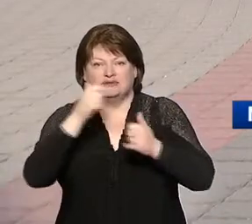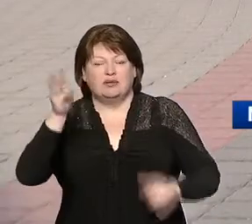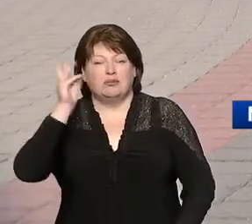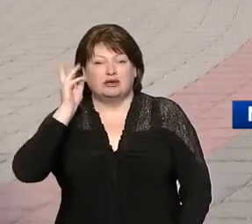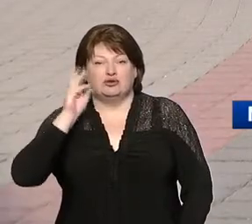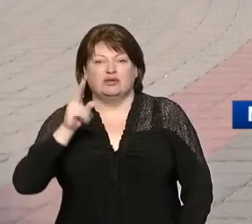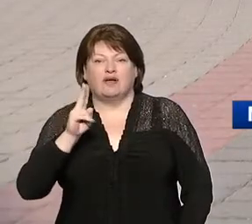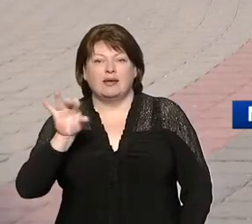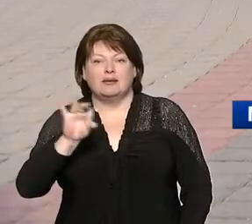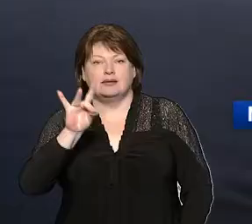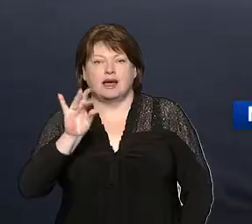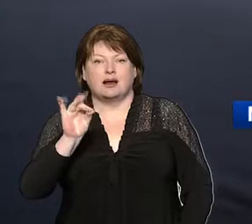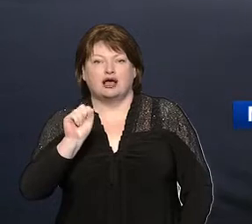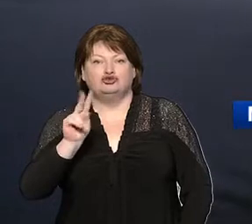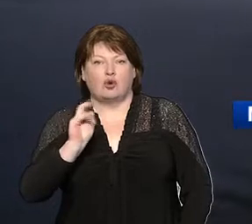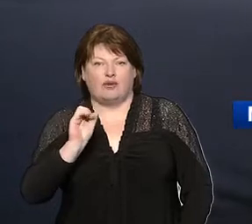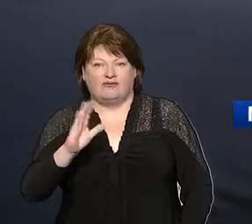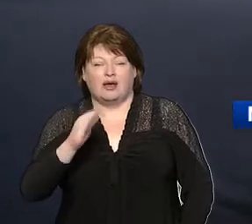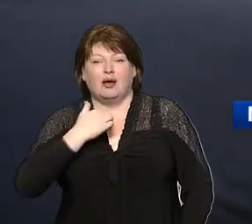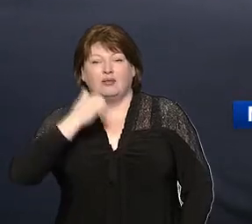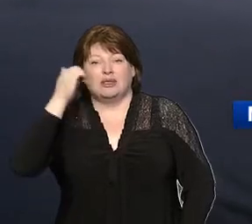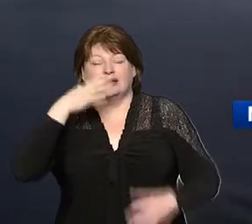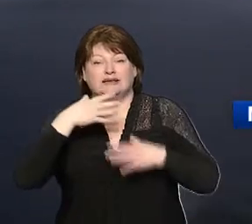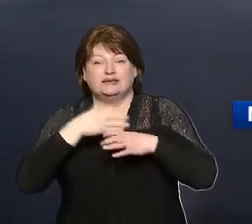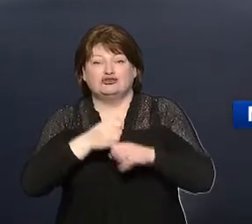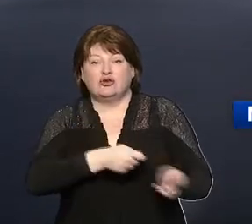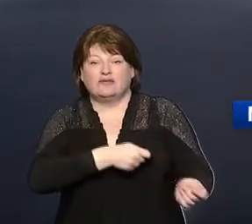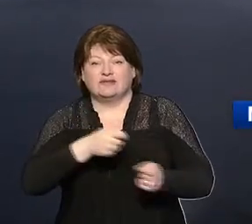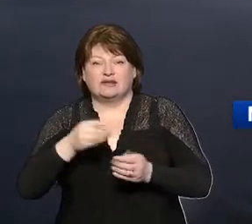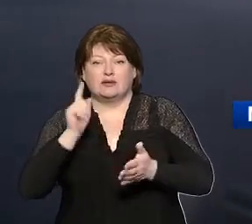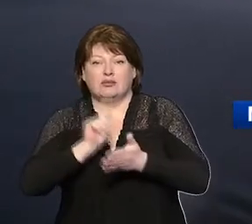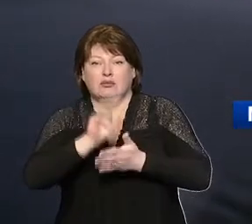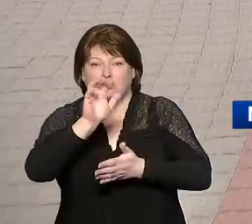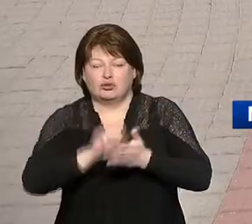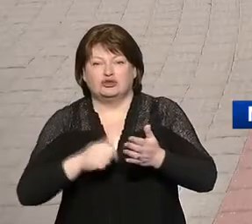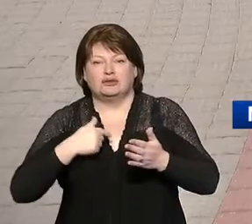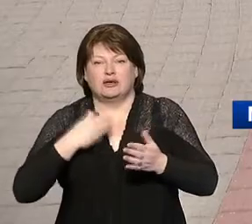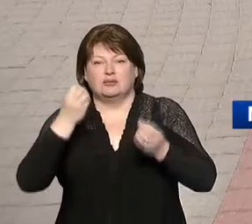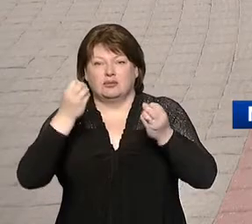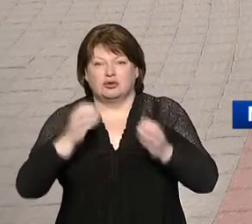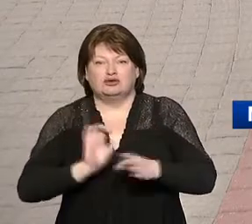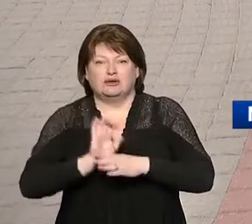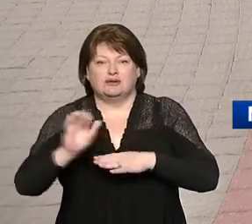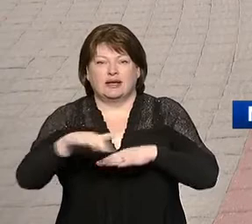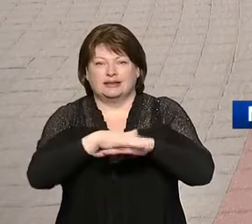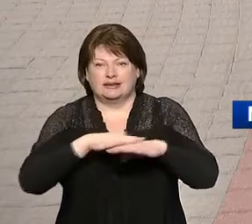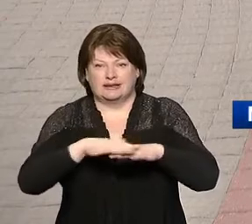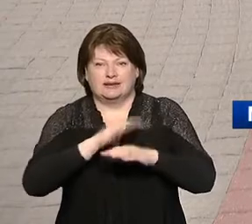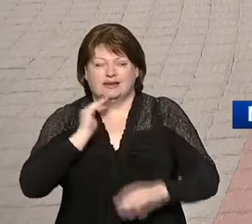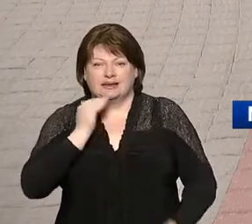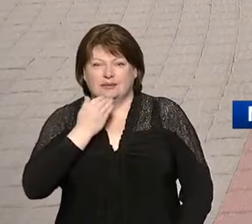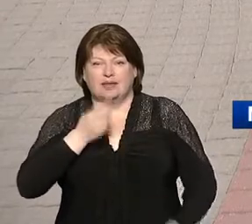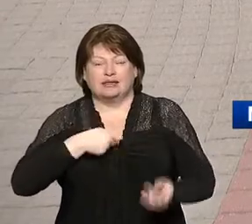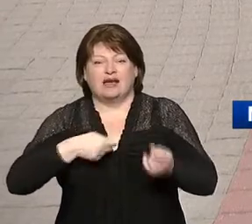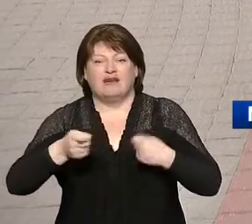Беларуси в Каире Сергей Рачков. Благодаря снижению ввозных пошлин нашей продукции будет проще осваивать египетский рынок. Товарооборот